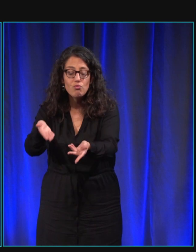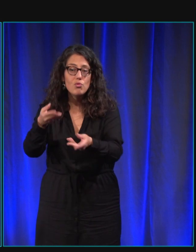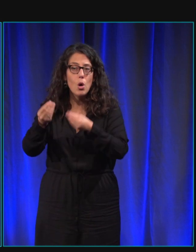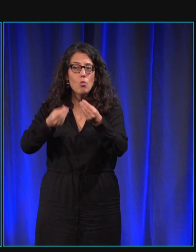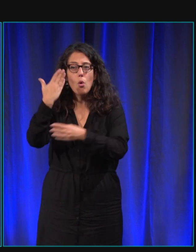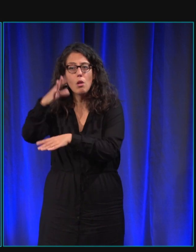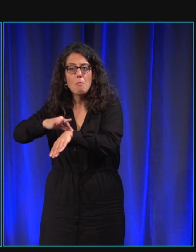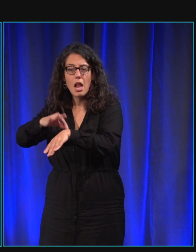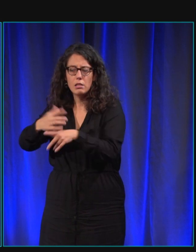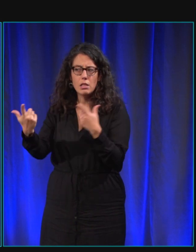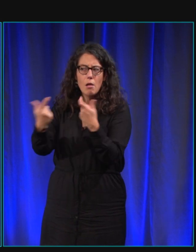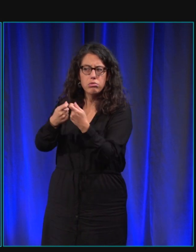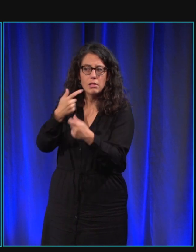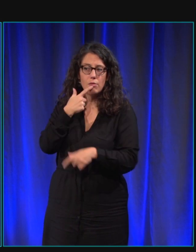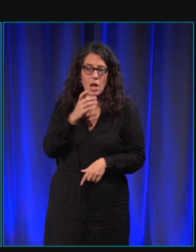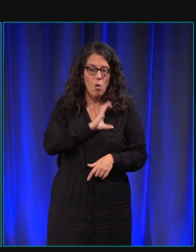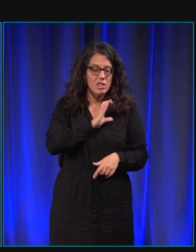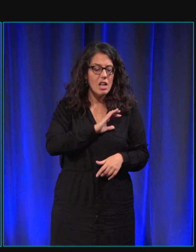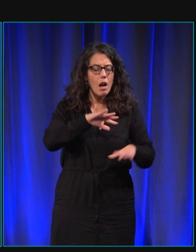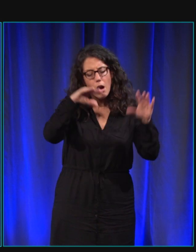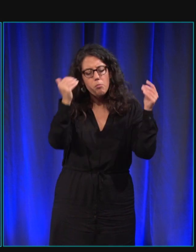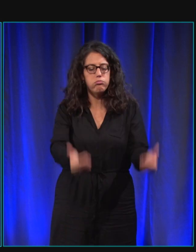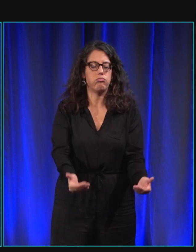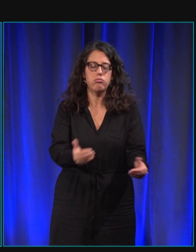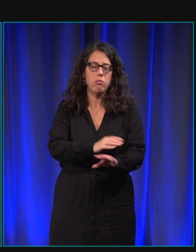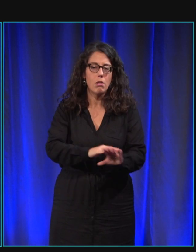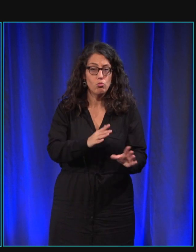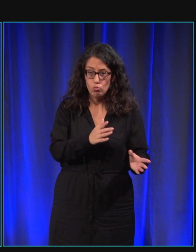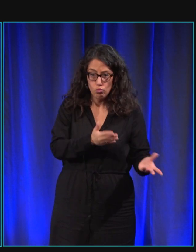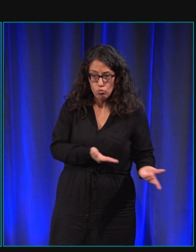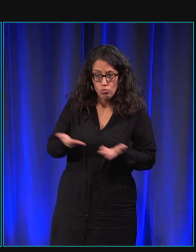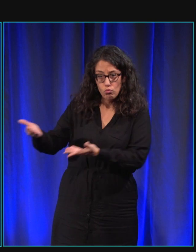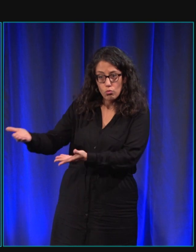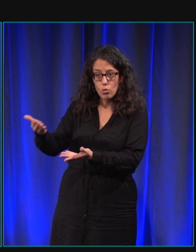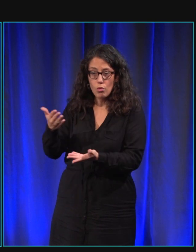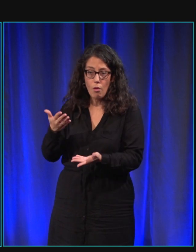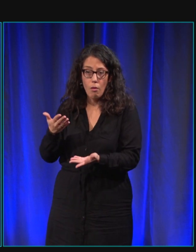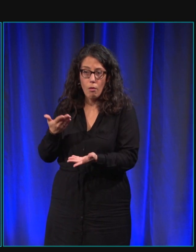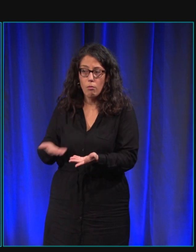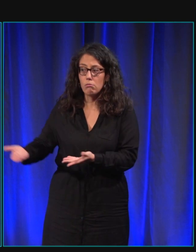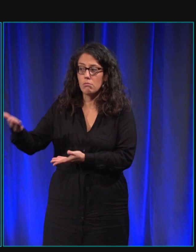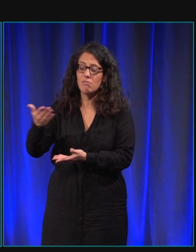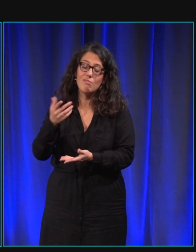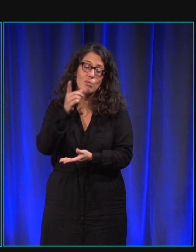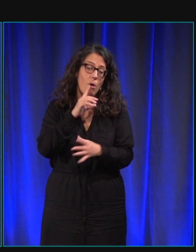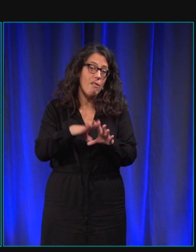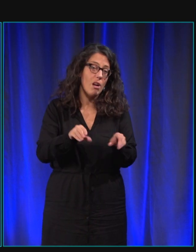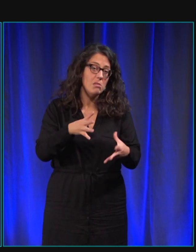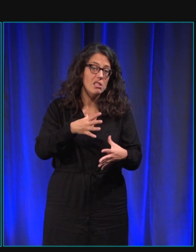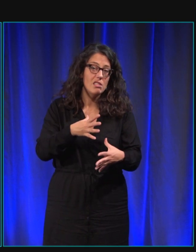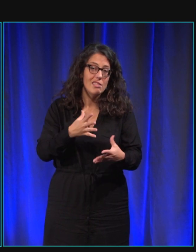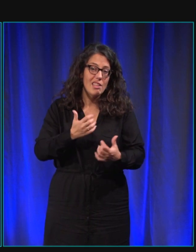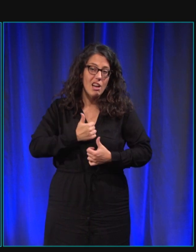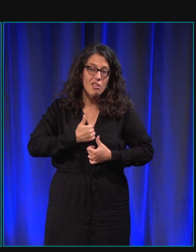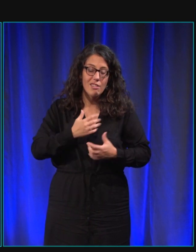donc on essaye aussi de ne pas les réformer parce que bon autant pour la famille d'accueil c'est un peu frustrant de voir